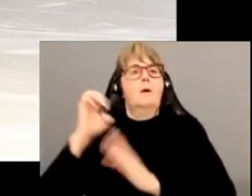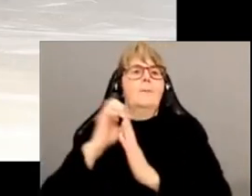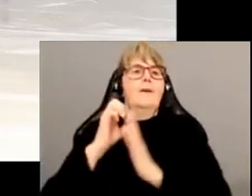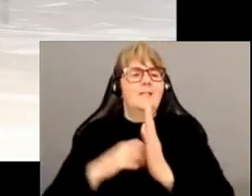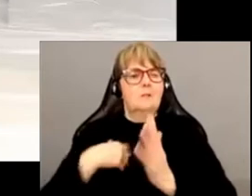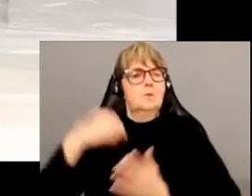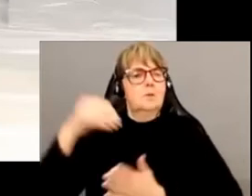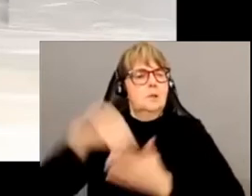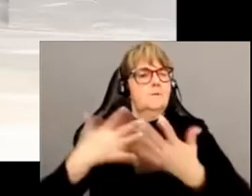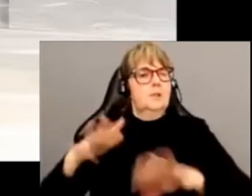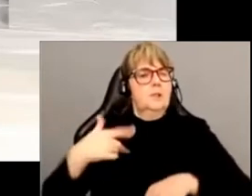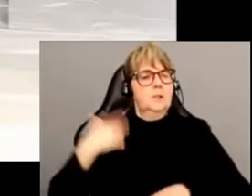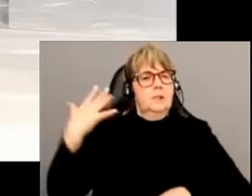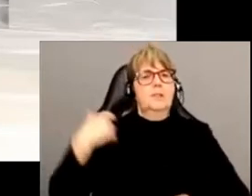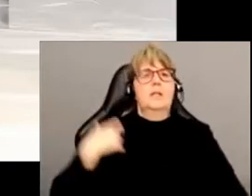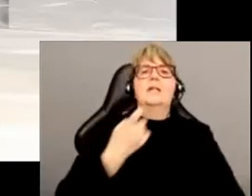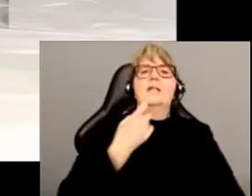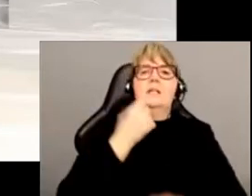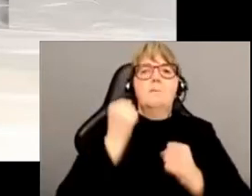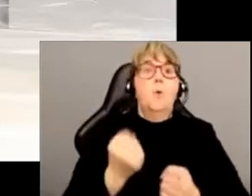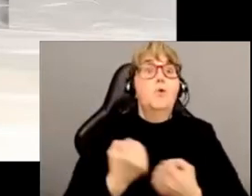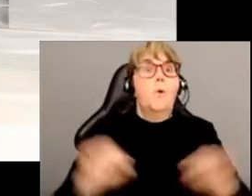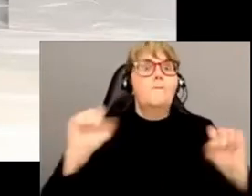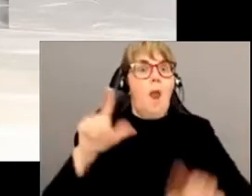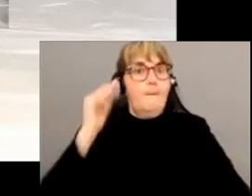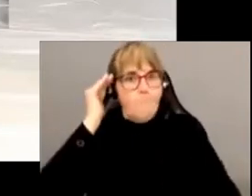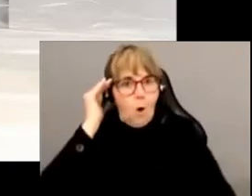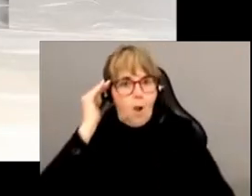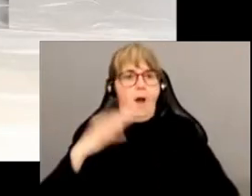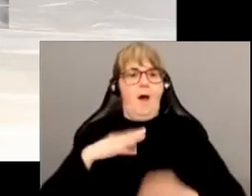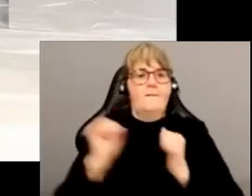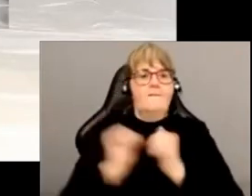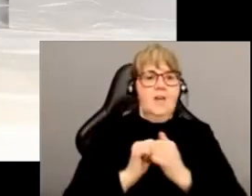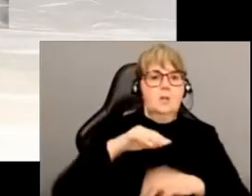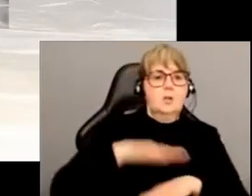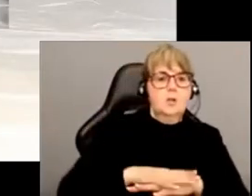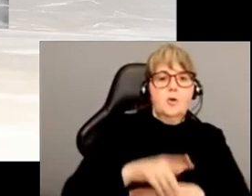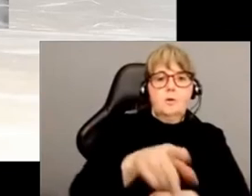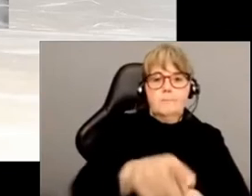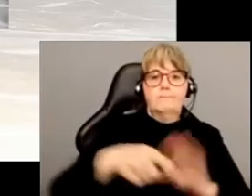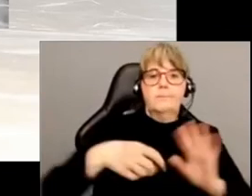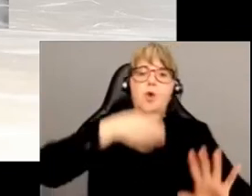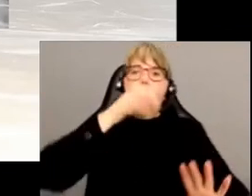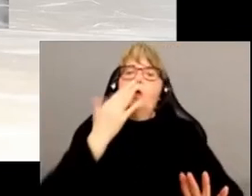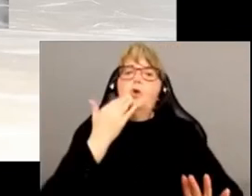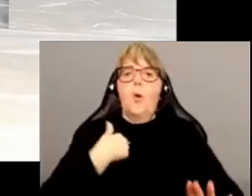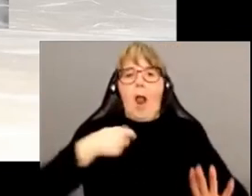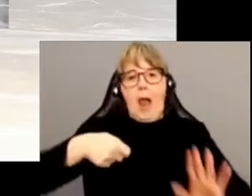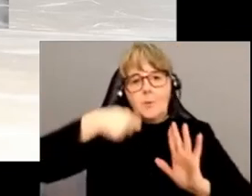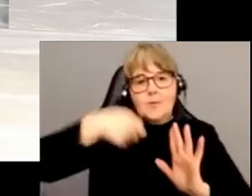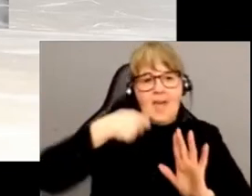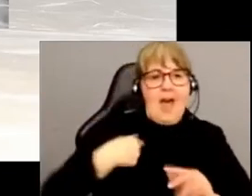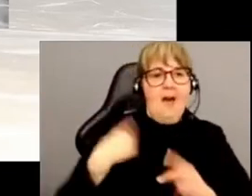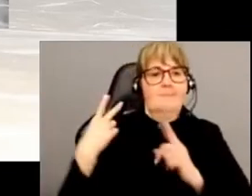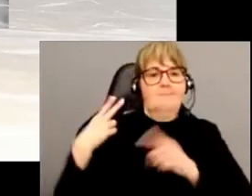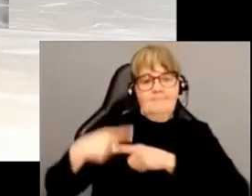« Qui peut sauver la morale ? » avec Hichem Nahr, qu'on voit ici en train de boire un chocolat chaud à la cuillère. Et puis